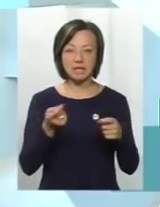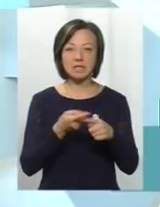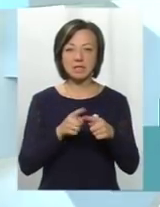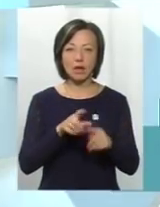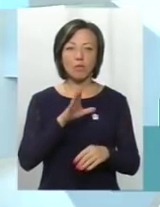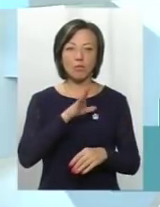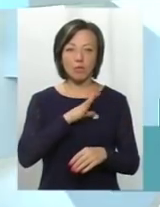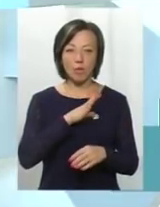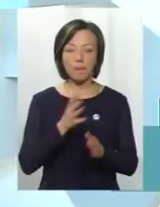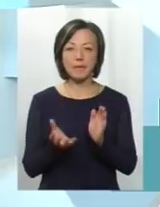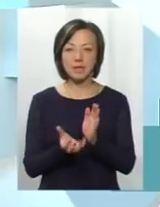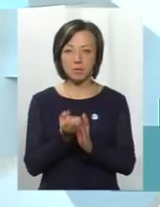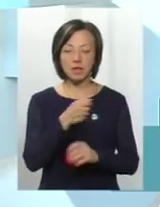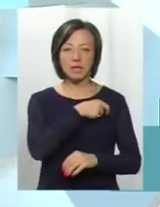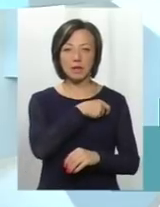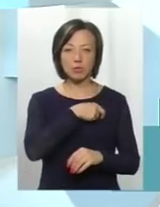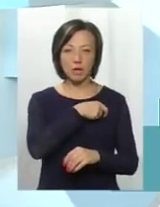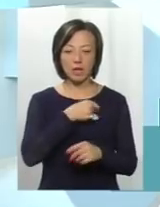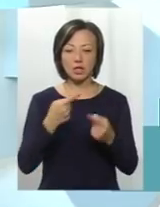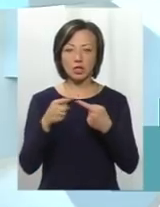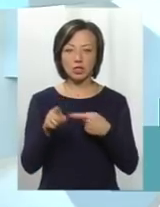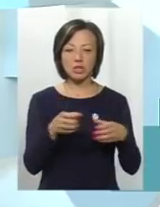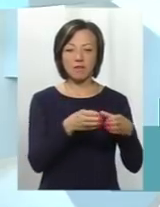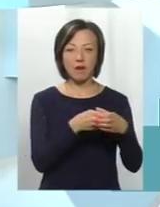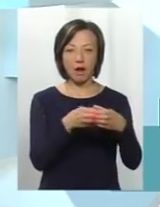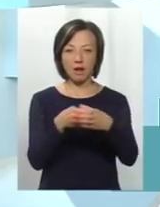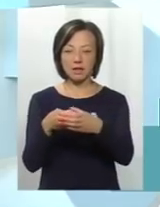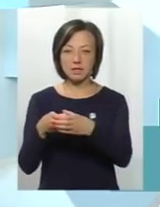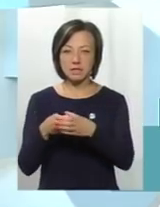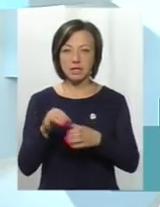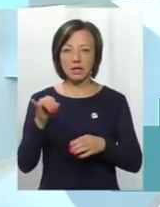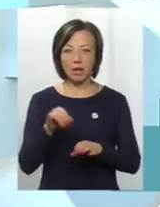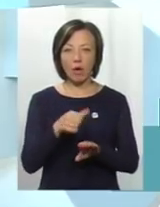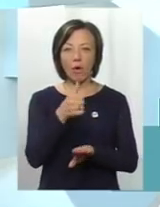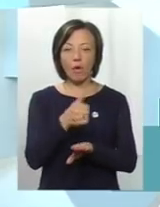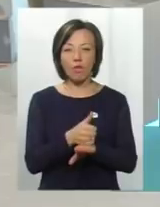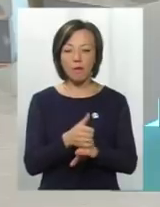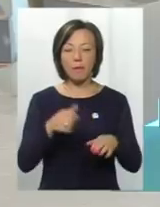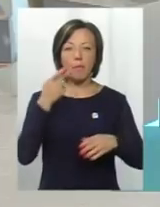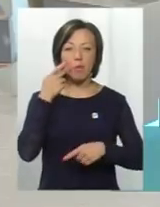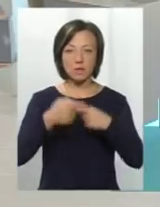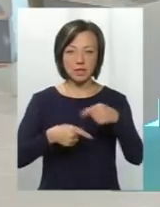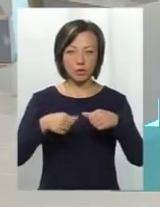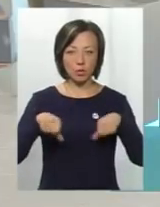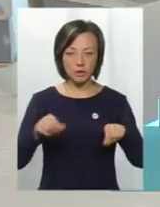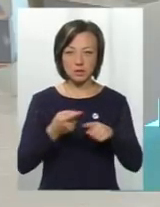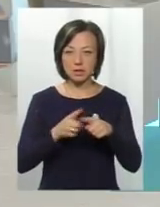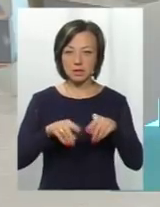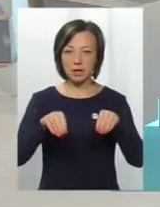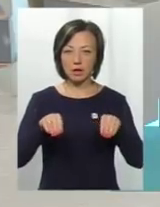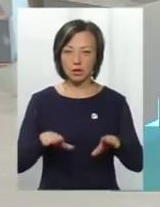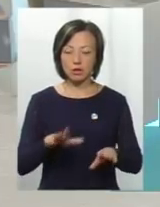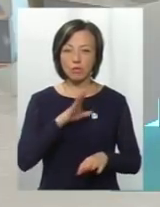було підтримано депутатами інших фракцій та головами постійних комісій. Тому це рішення